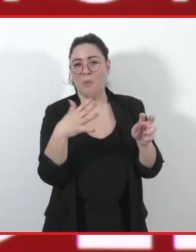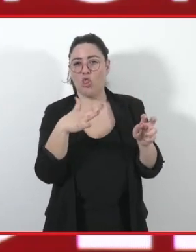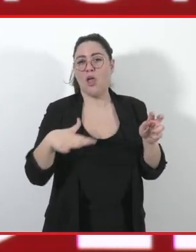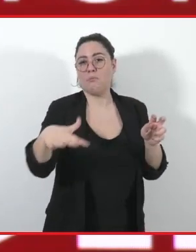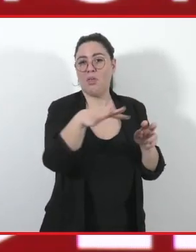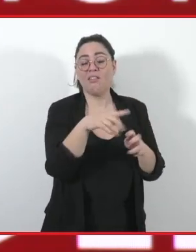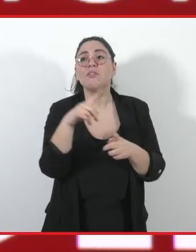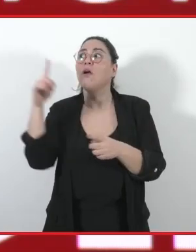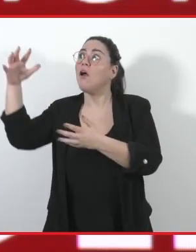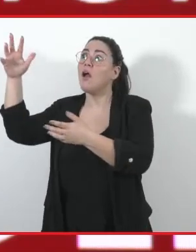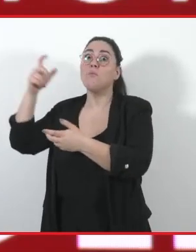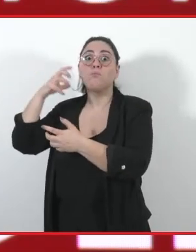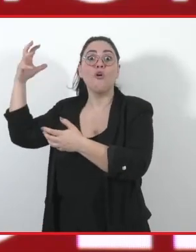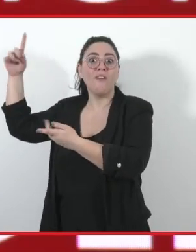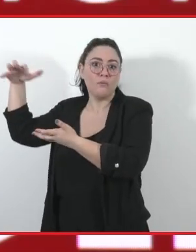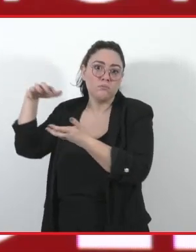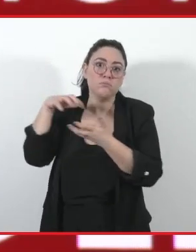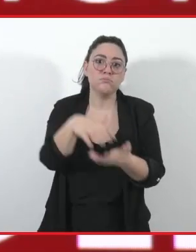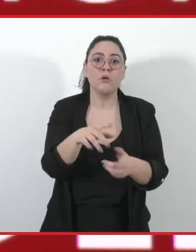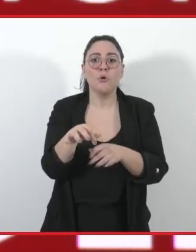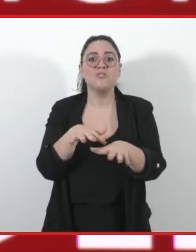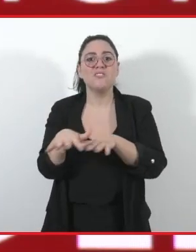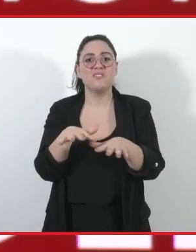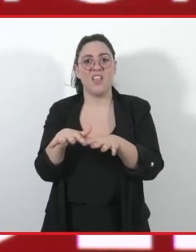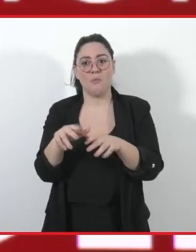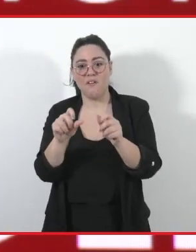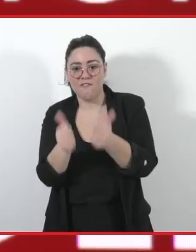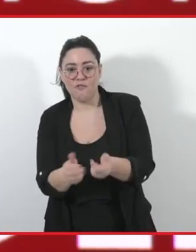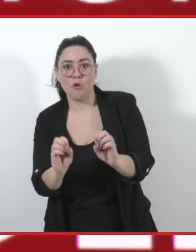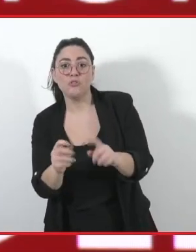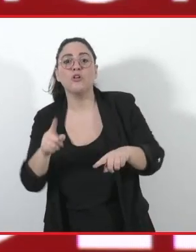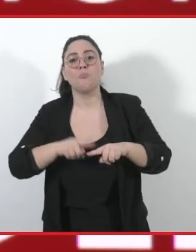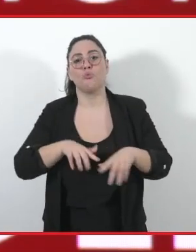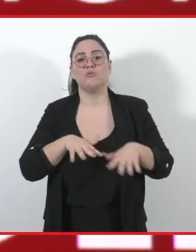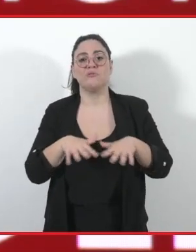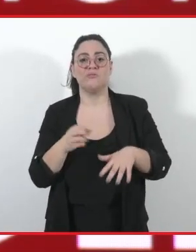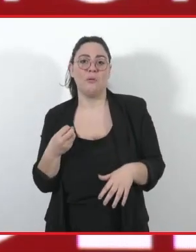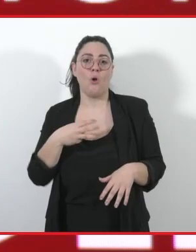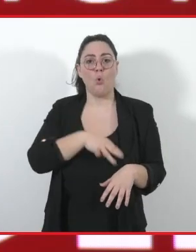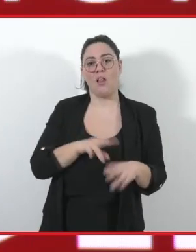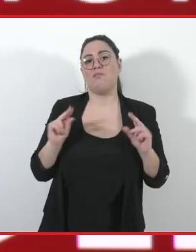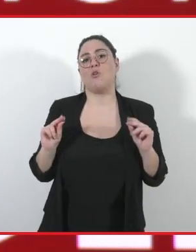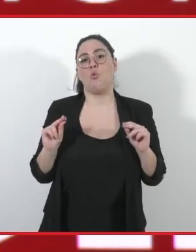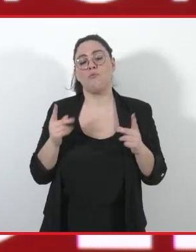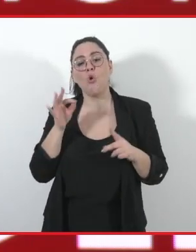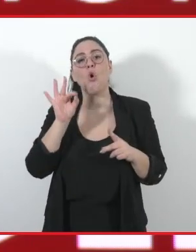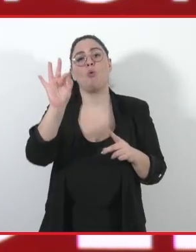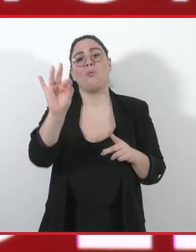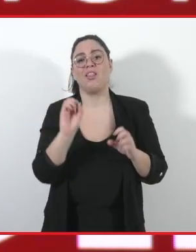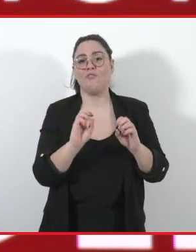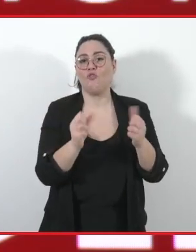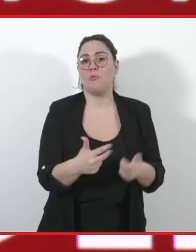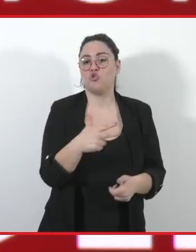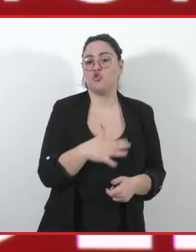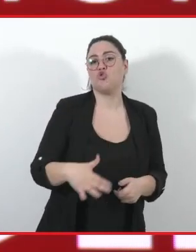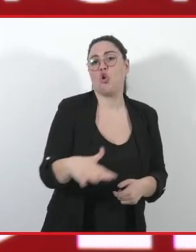investimenti pubblici, del sistema di formazione e di un nuovo sistema di welfare per la promozione sociale e del lavoro. Serve